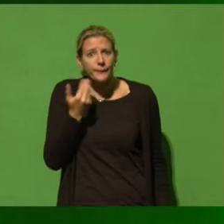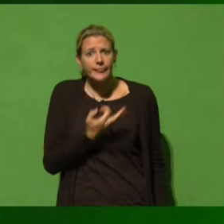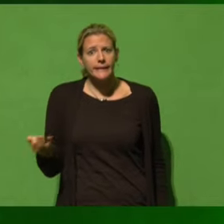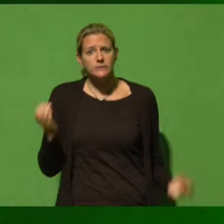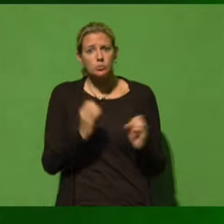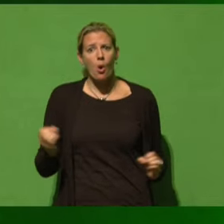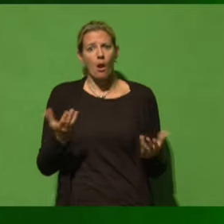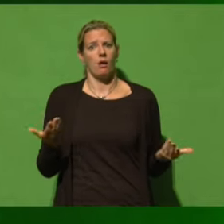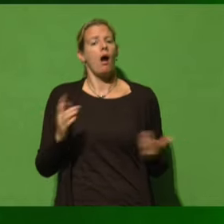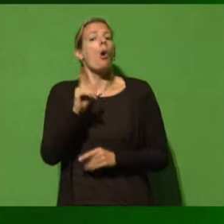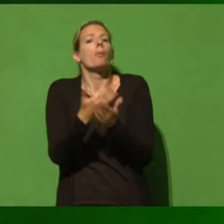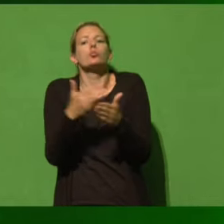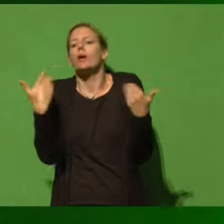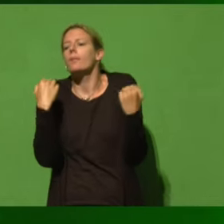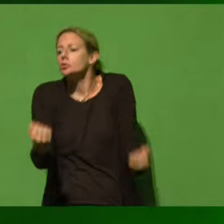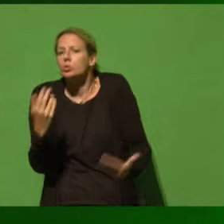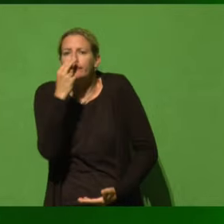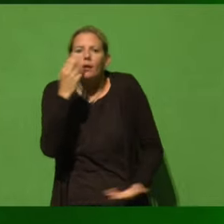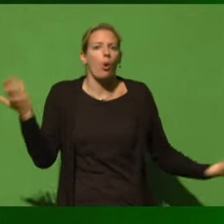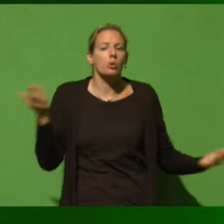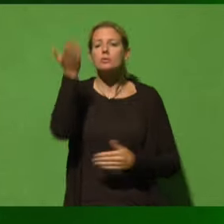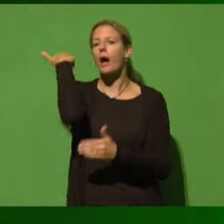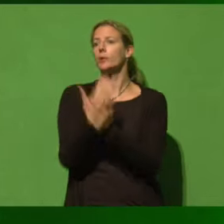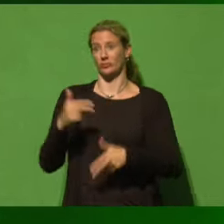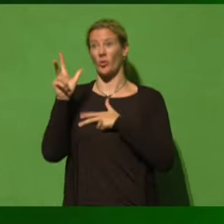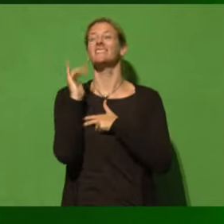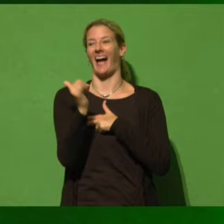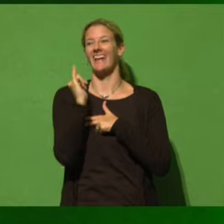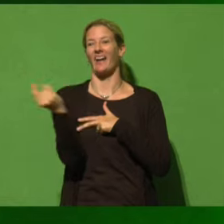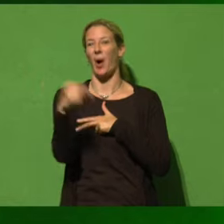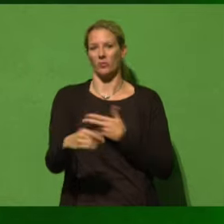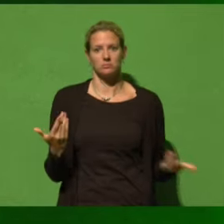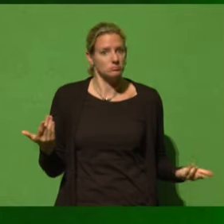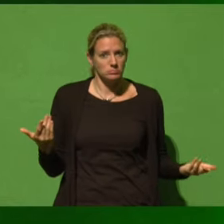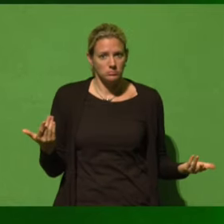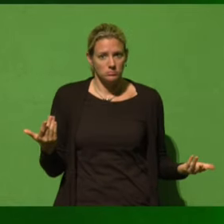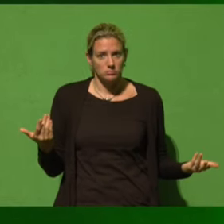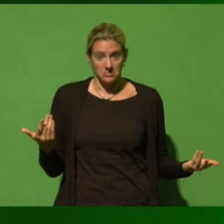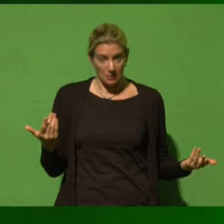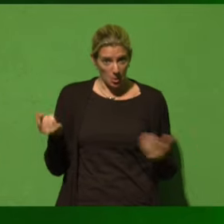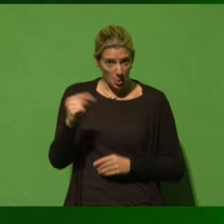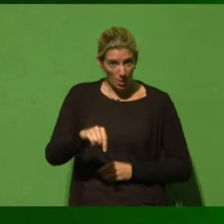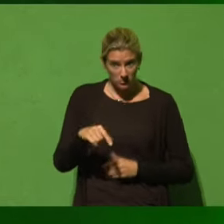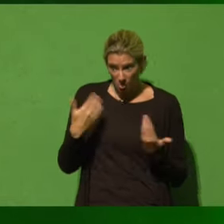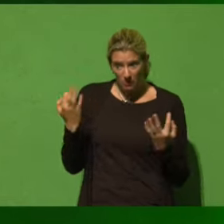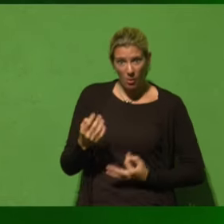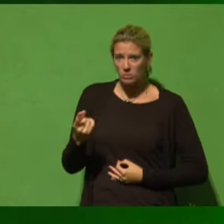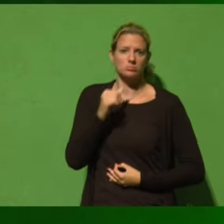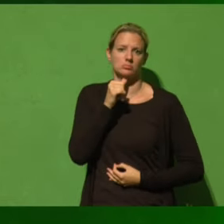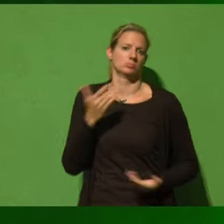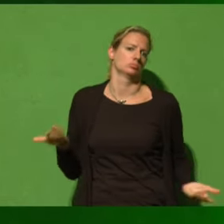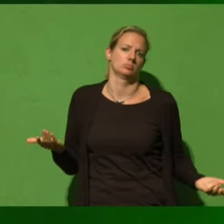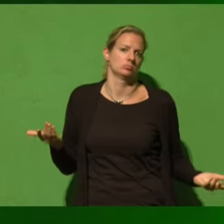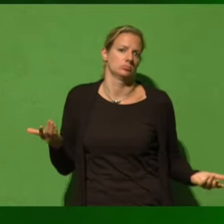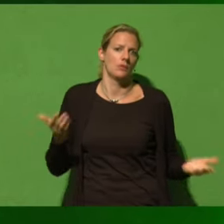gekommen. Was ist mit dem Klimaschutz passiert? Damals auch schon versprochen. Ist der Klimaschutz in der Form gekommen, wie wir ihn brauchen? Nein, der